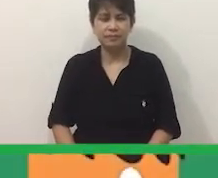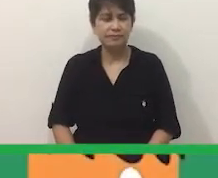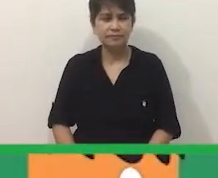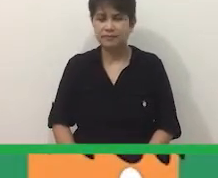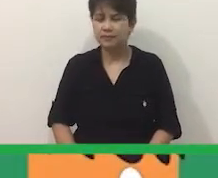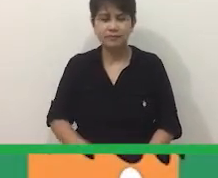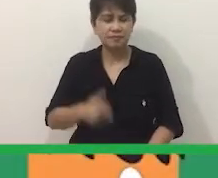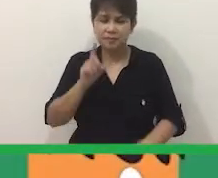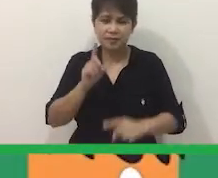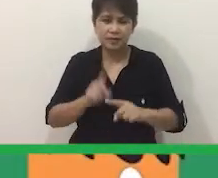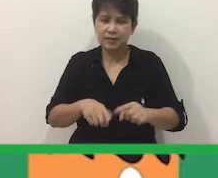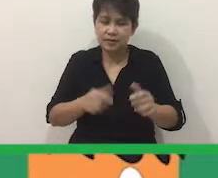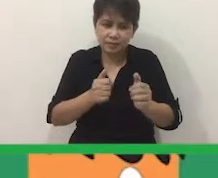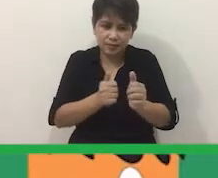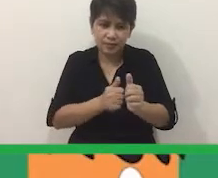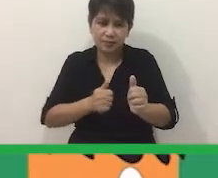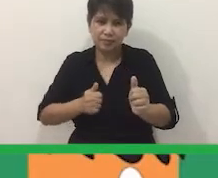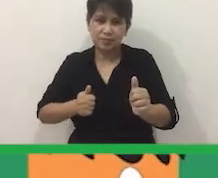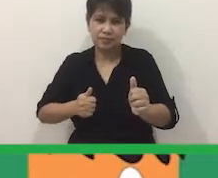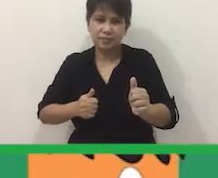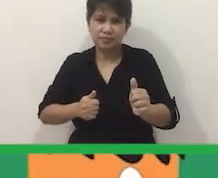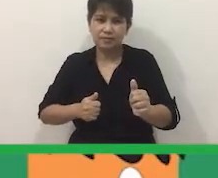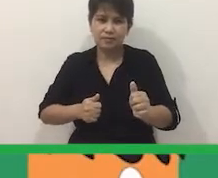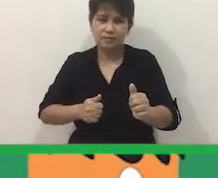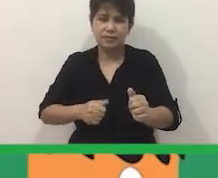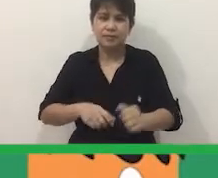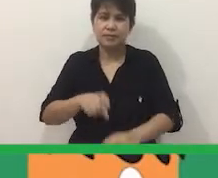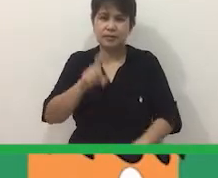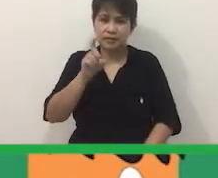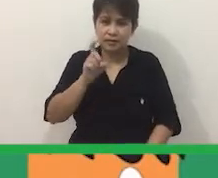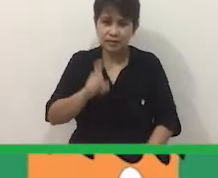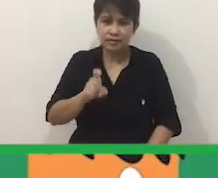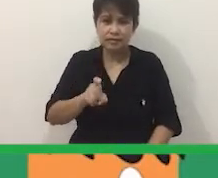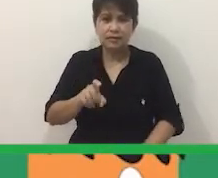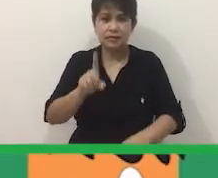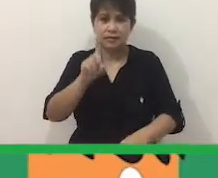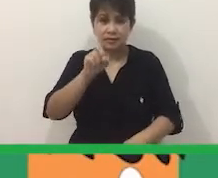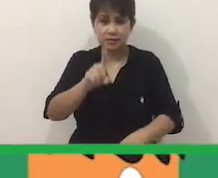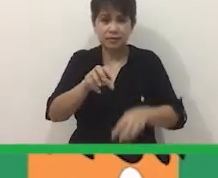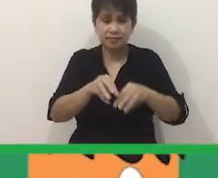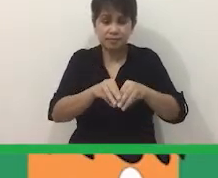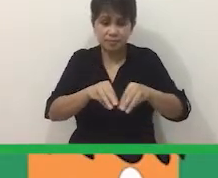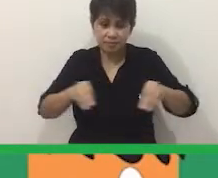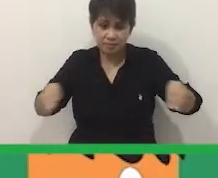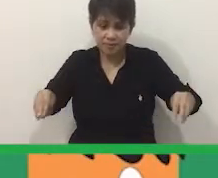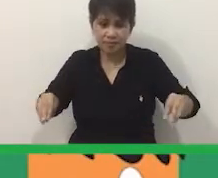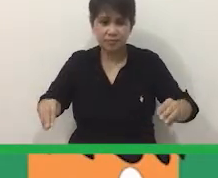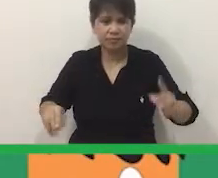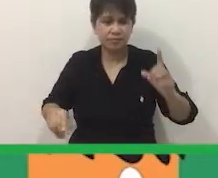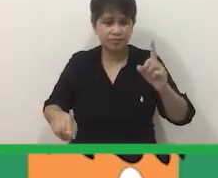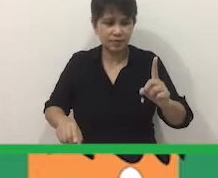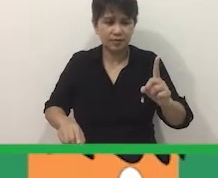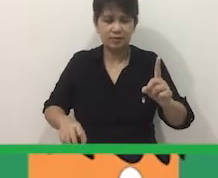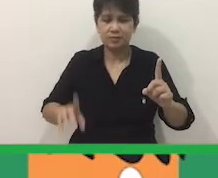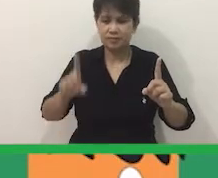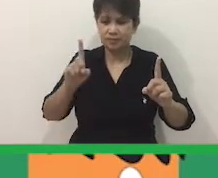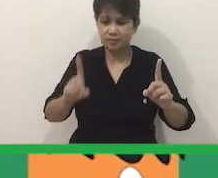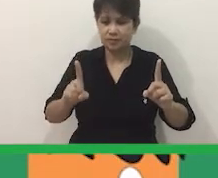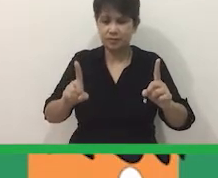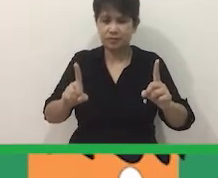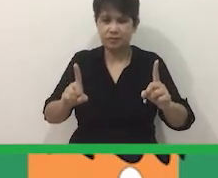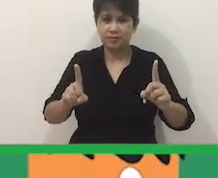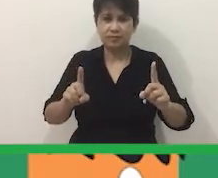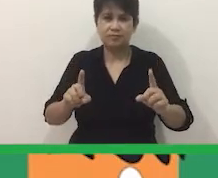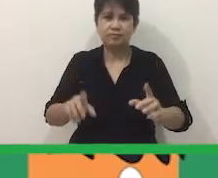Hindi ito May iwasan Kaya kailangan Isang metro Ang layo Ng mga tao Sa isa't